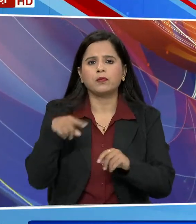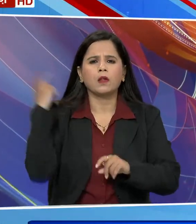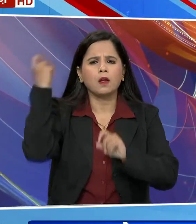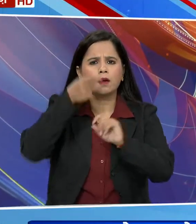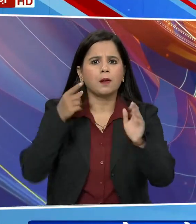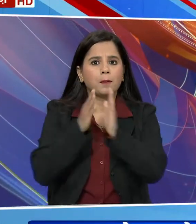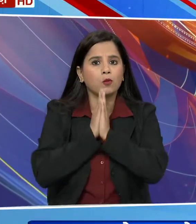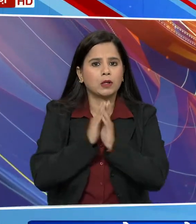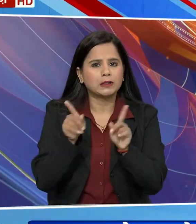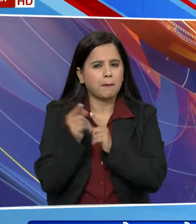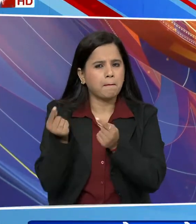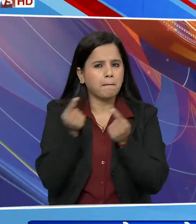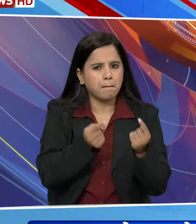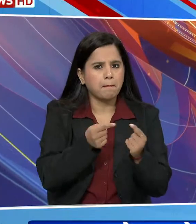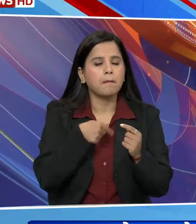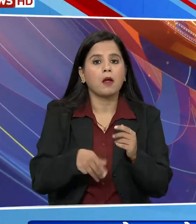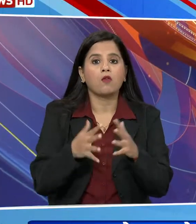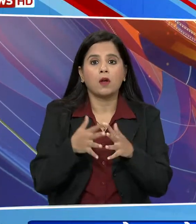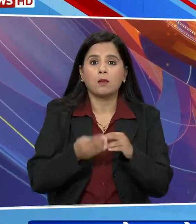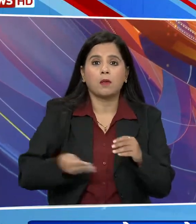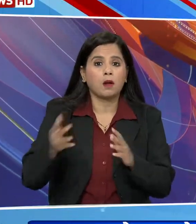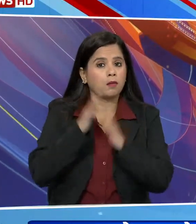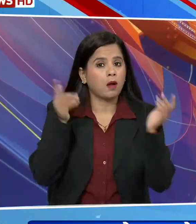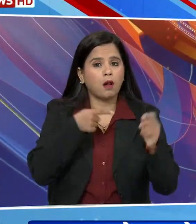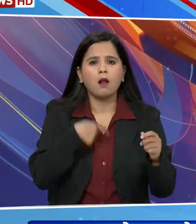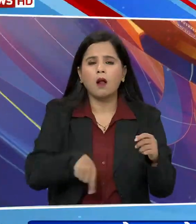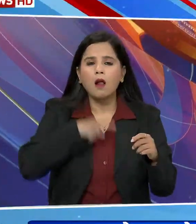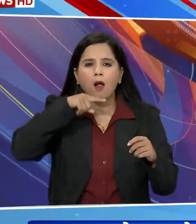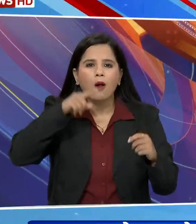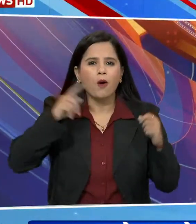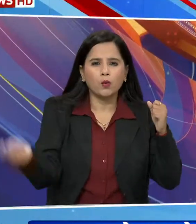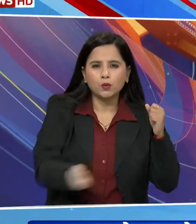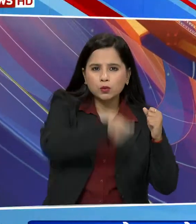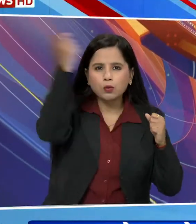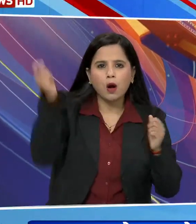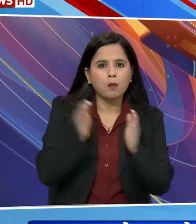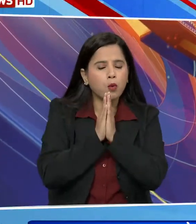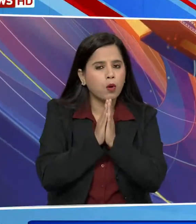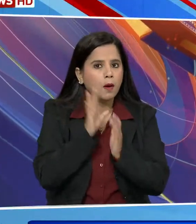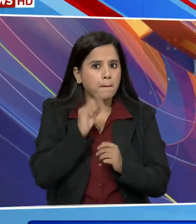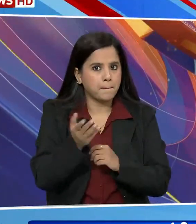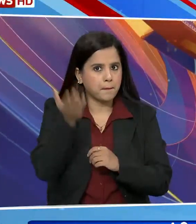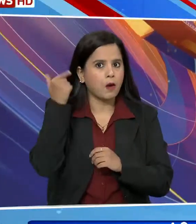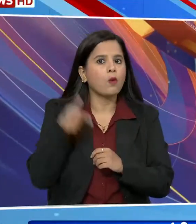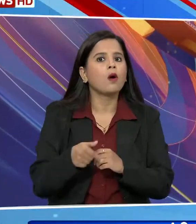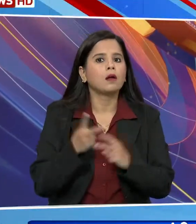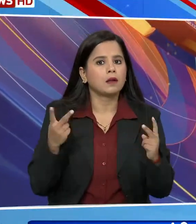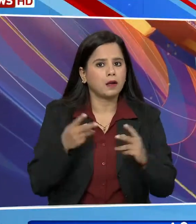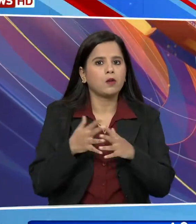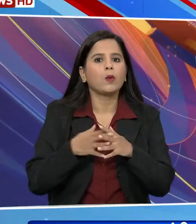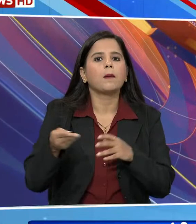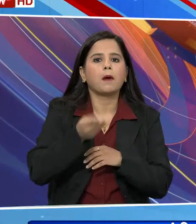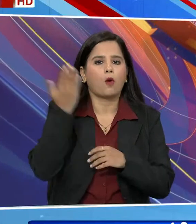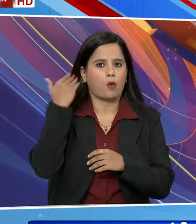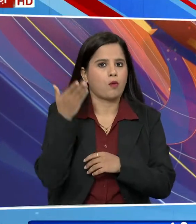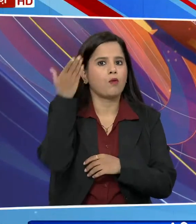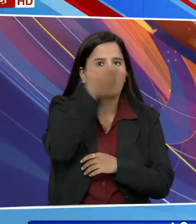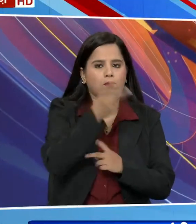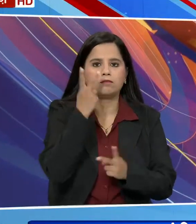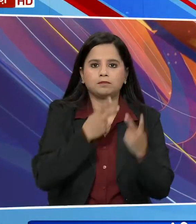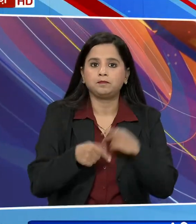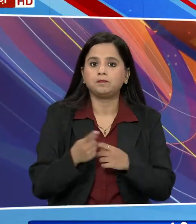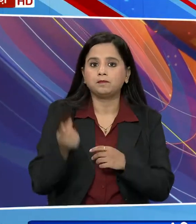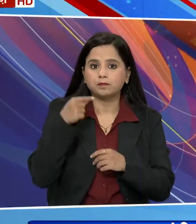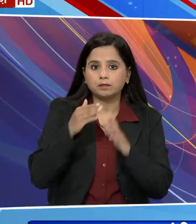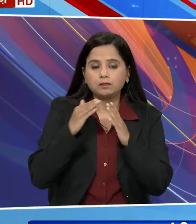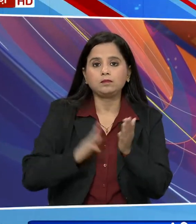बनाएं जूर में अब्या दूरहें काल var